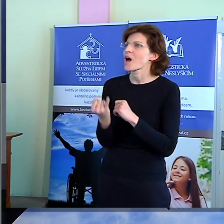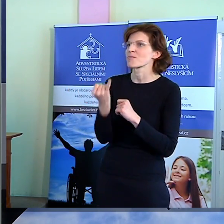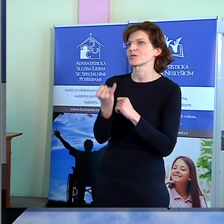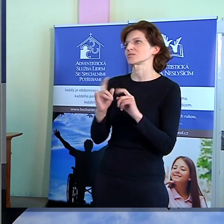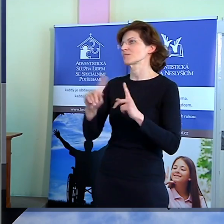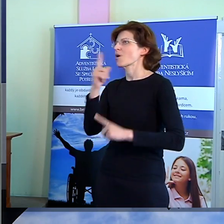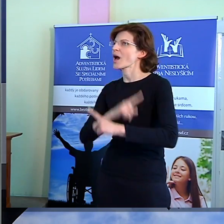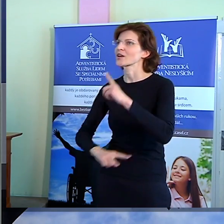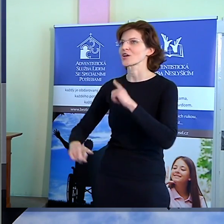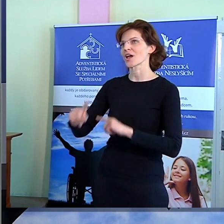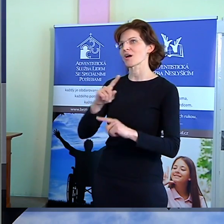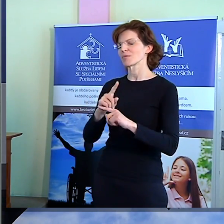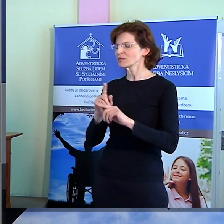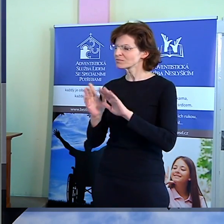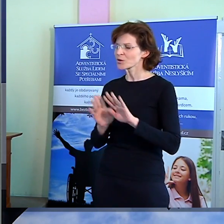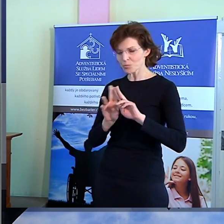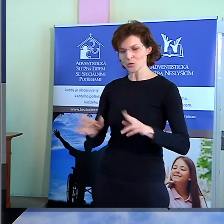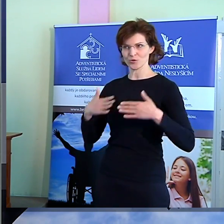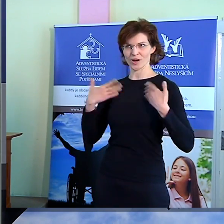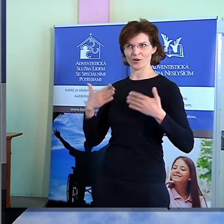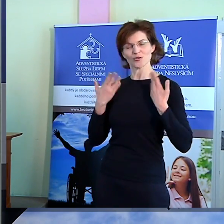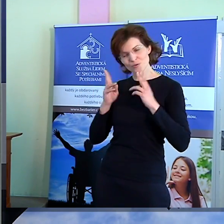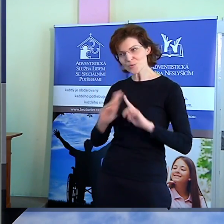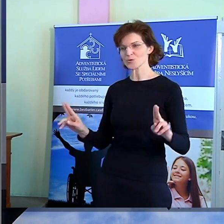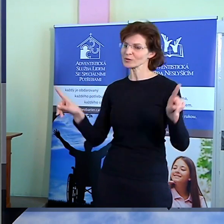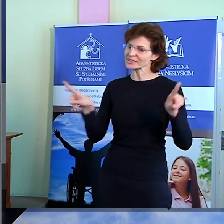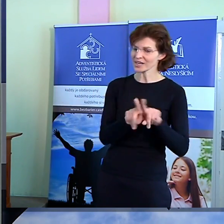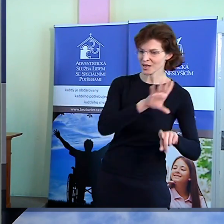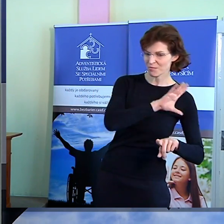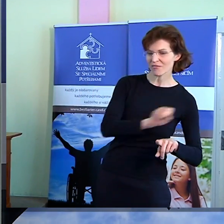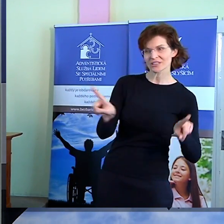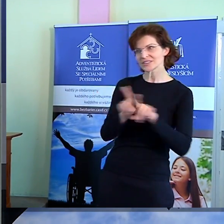můžeme prožívat radostný život jako Apoštol Pavel.